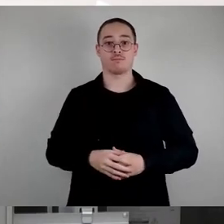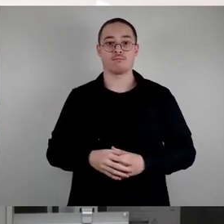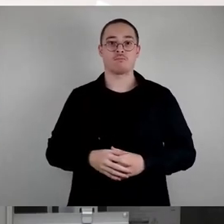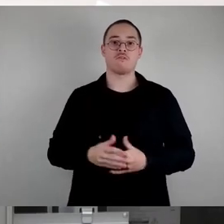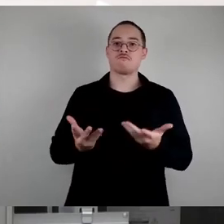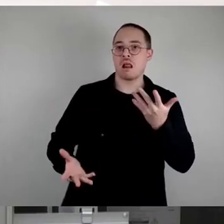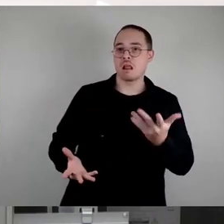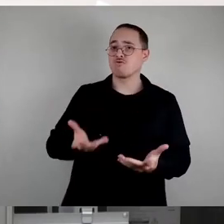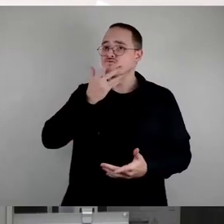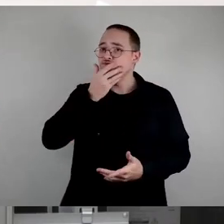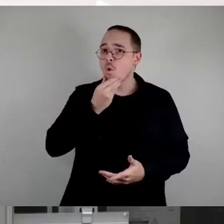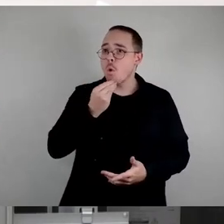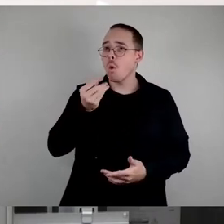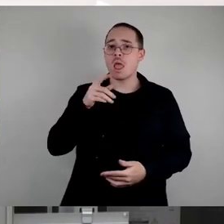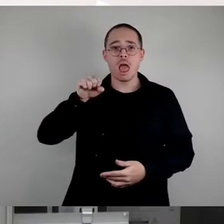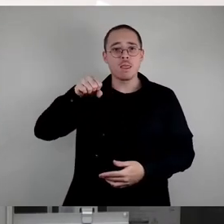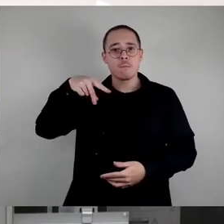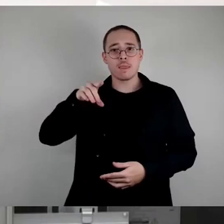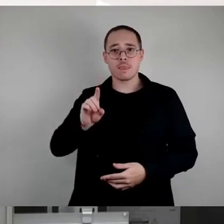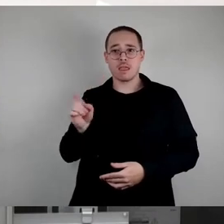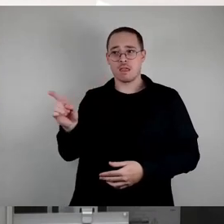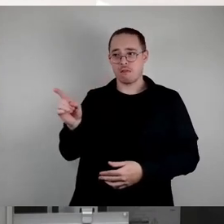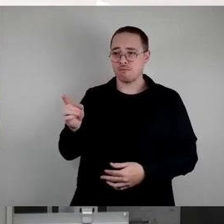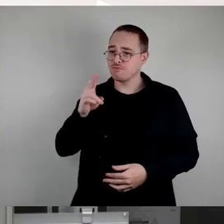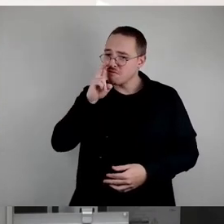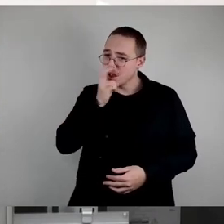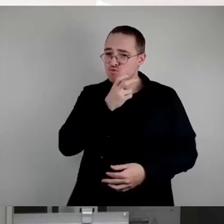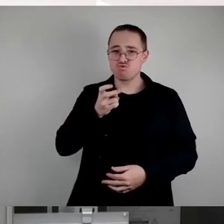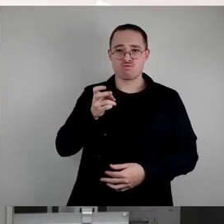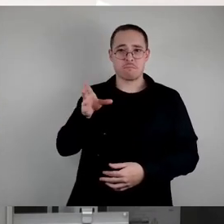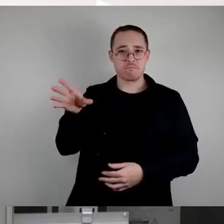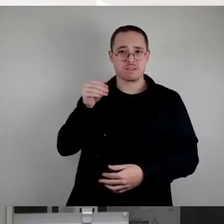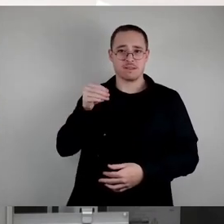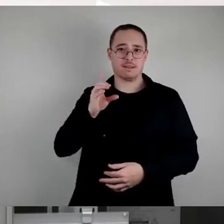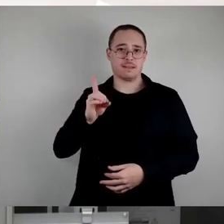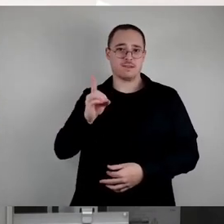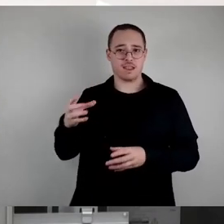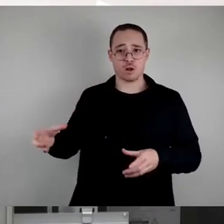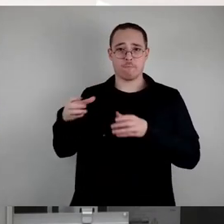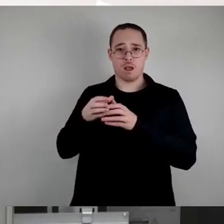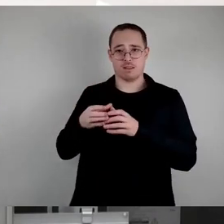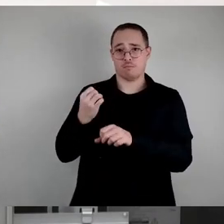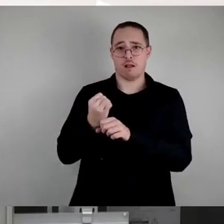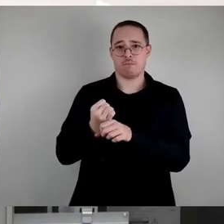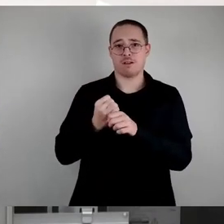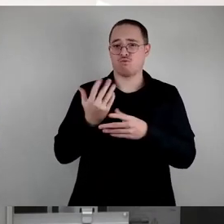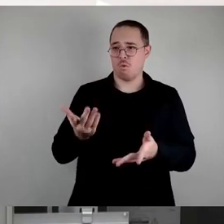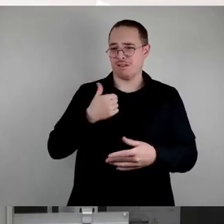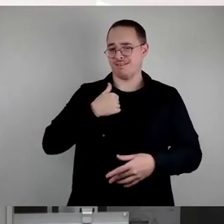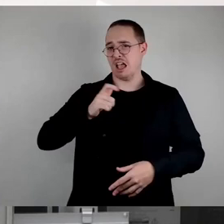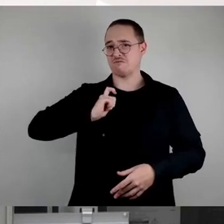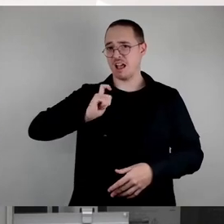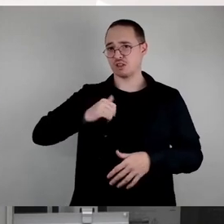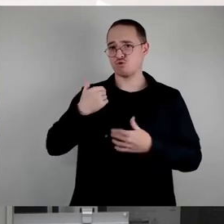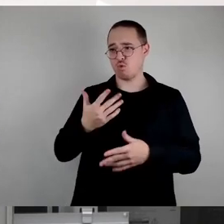versucht hätte, mit den Dissidenten hier gemeinsam um die Fichte zu kommen. Denn das war eigentlich das, was ich erwartet hätte, wenn ihr tatsächlich gemeinsam